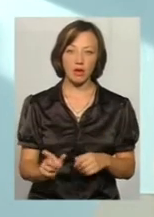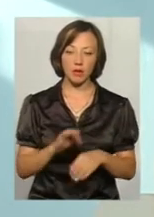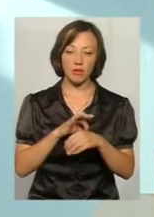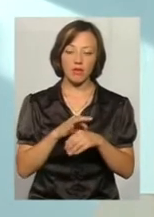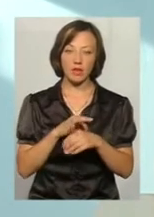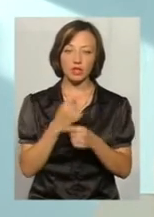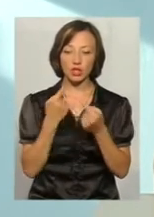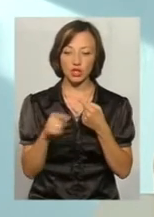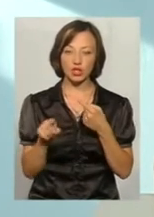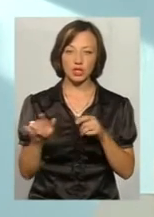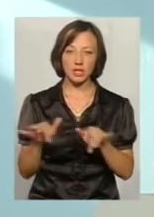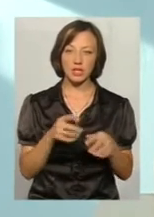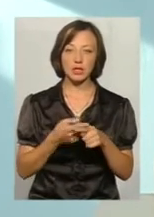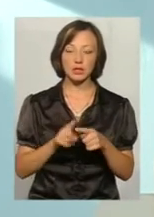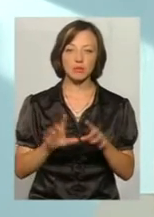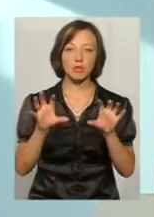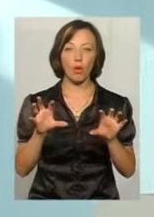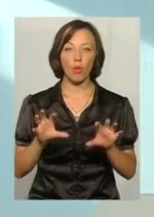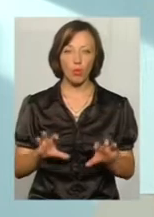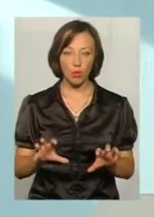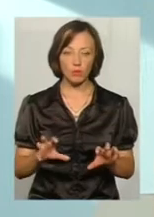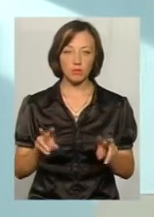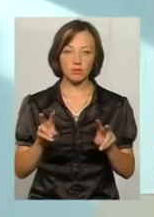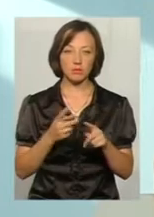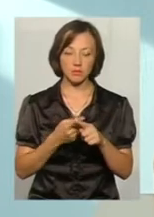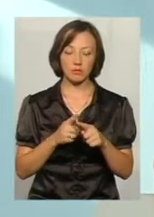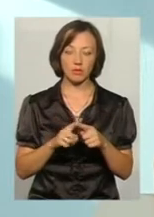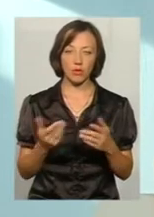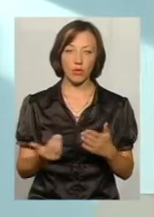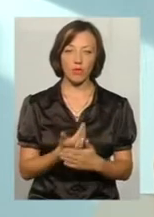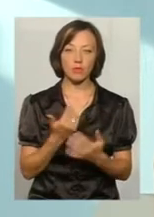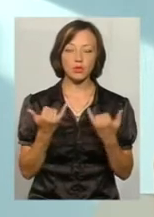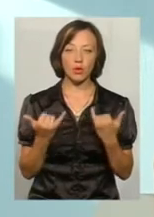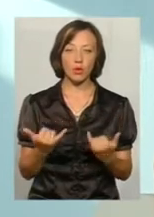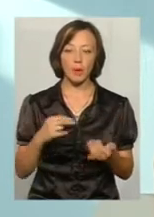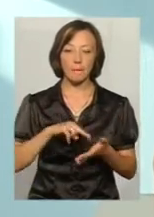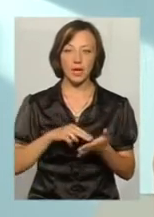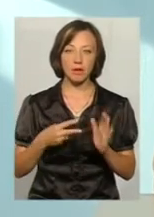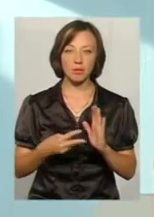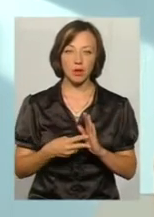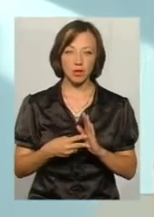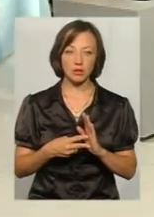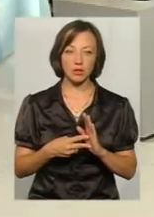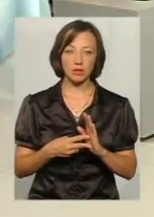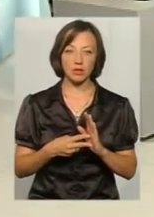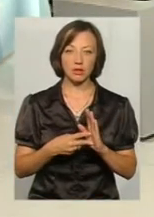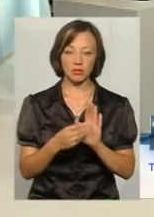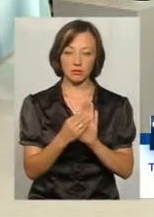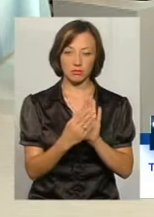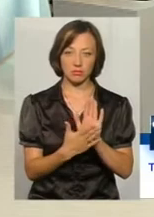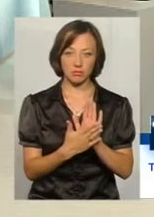будь-які інші дії. Цим законом, ми його називаємо антирейдерським, на сьогодні передбачена норма, яка